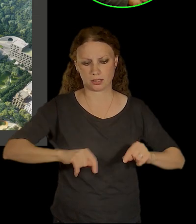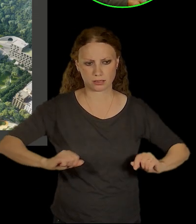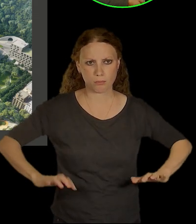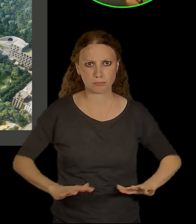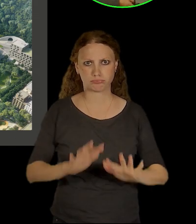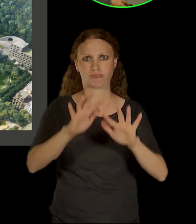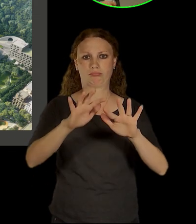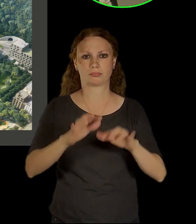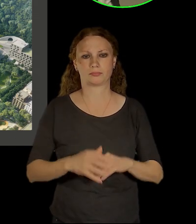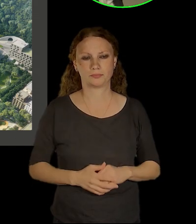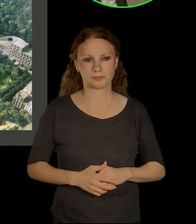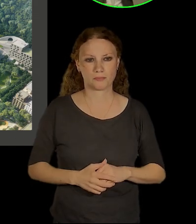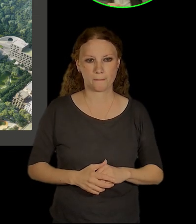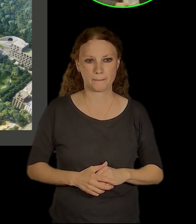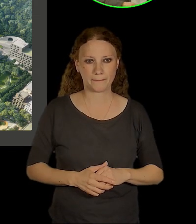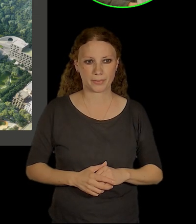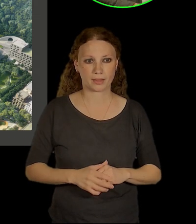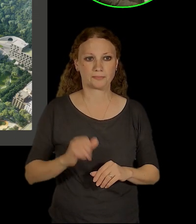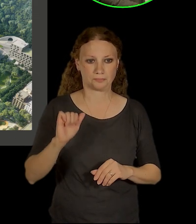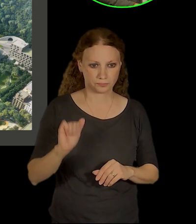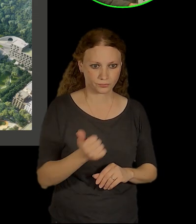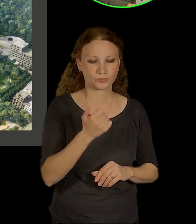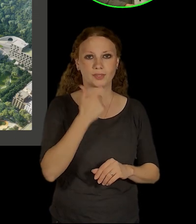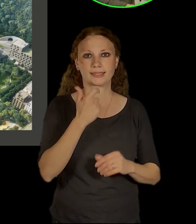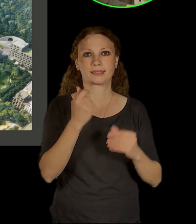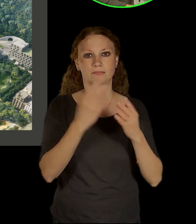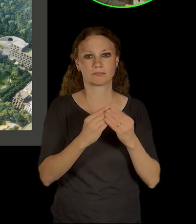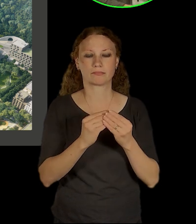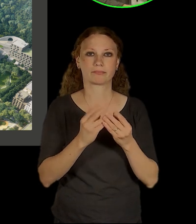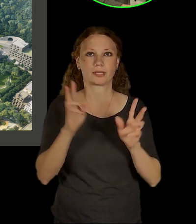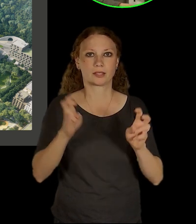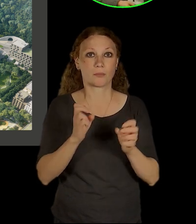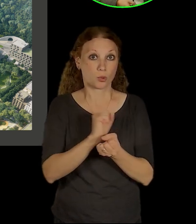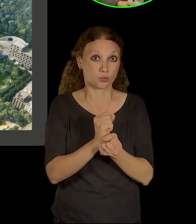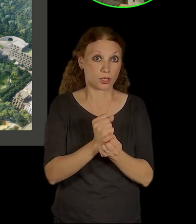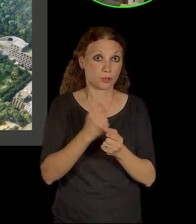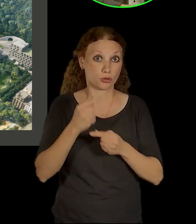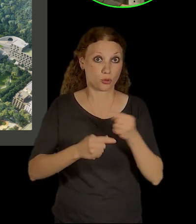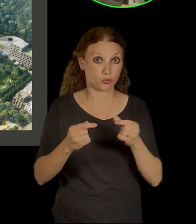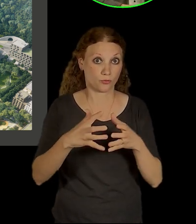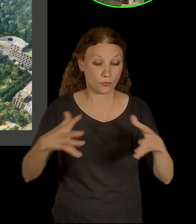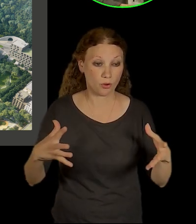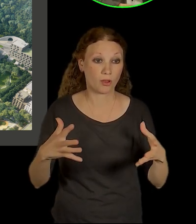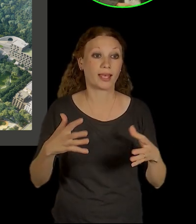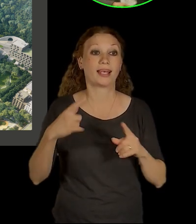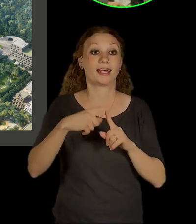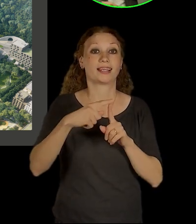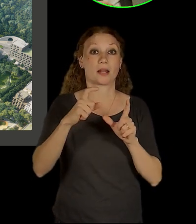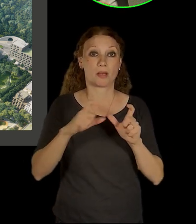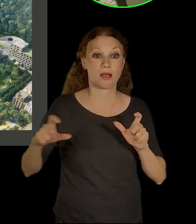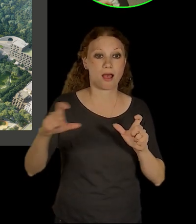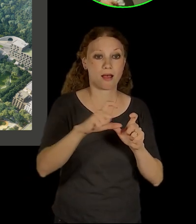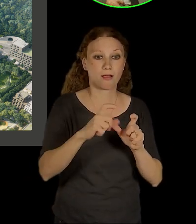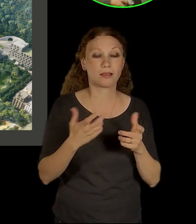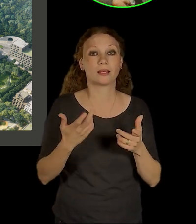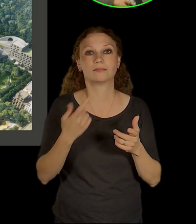A závěrem bych ještě chtěl říct za územní rozvoj, že vlastně ty terminály jsou často umístěny,